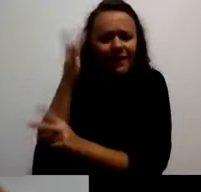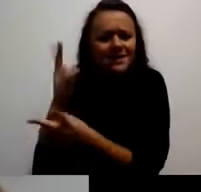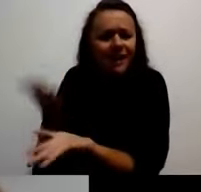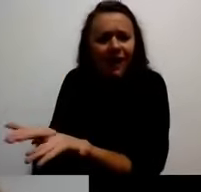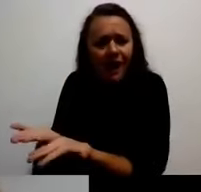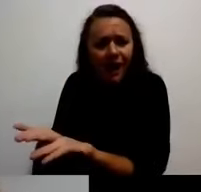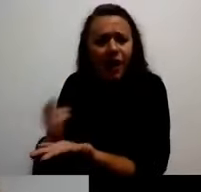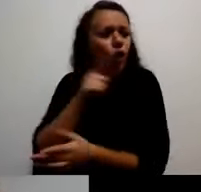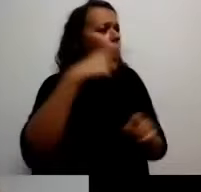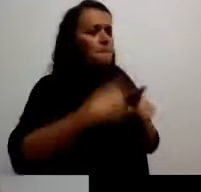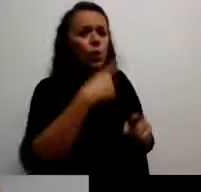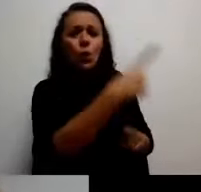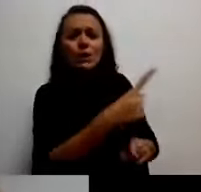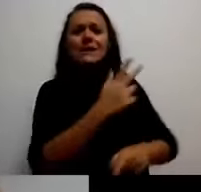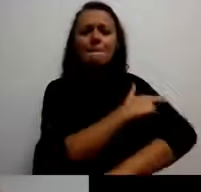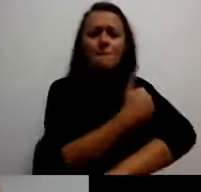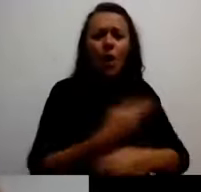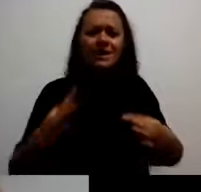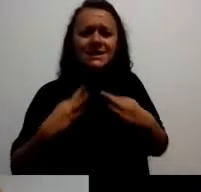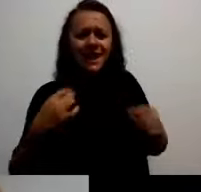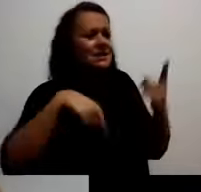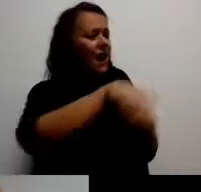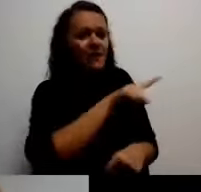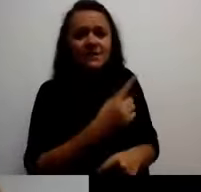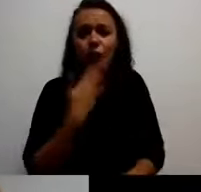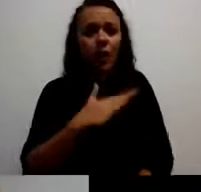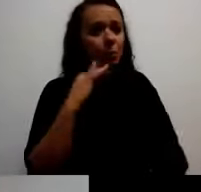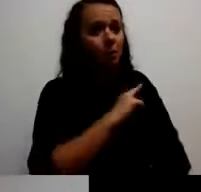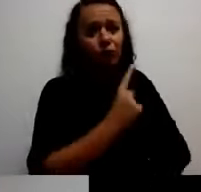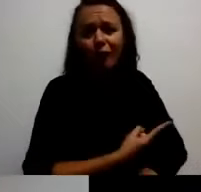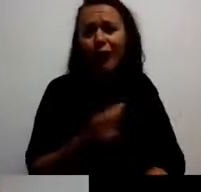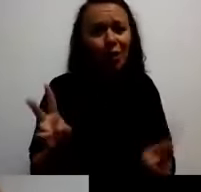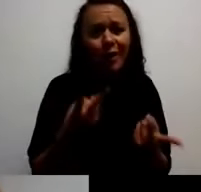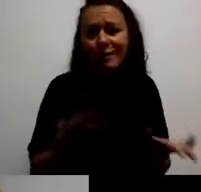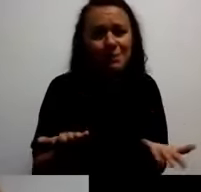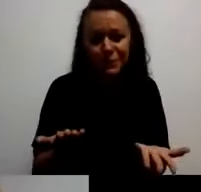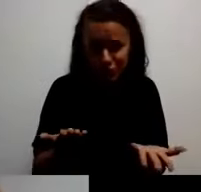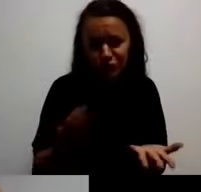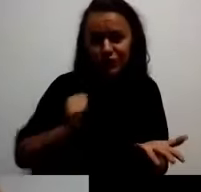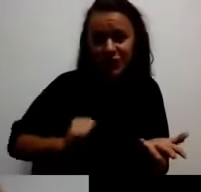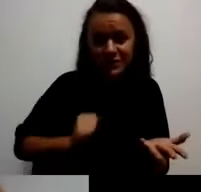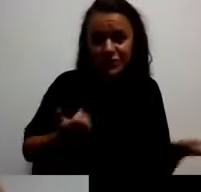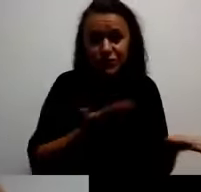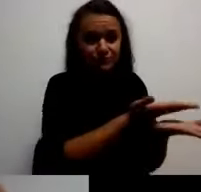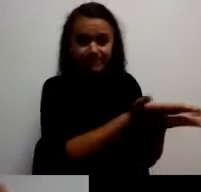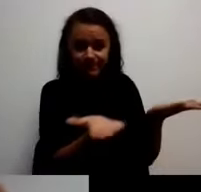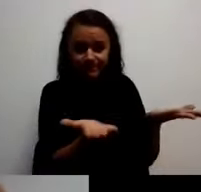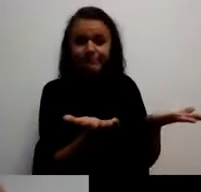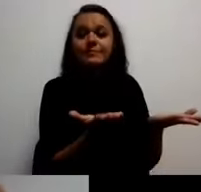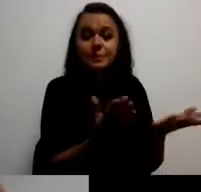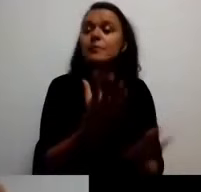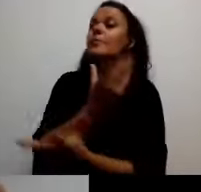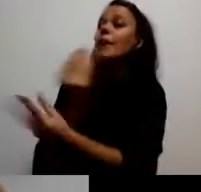sistemu koji nema dovoljno kapaciteta da izdrži. Ali jako smo svetlo